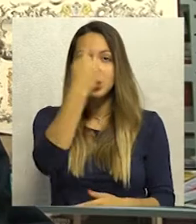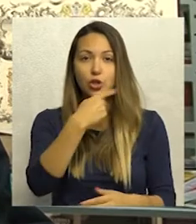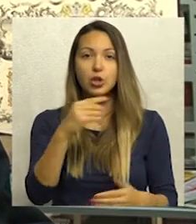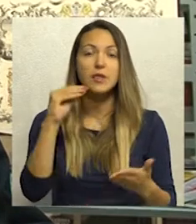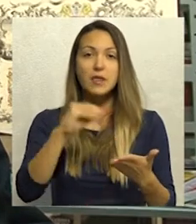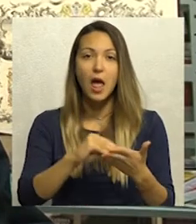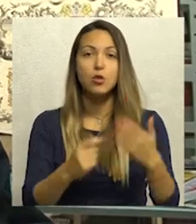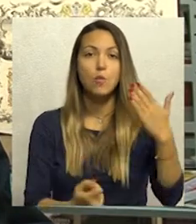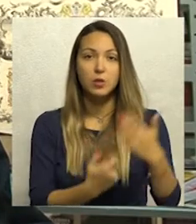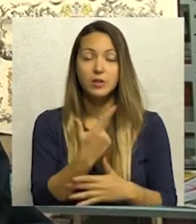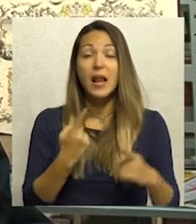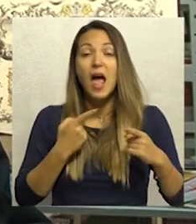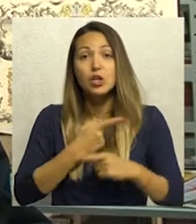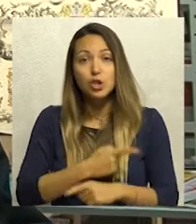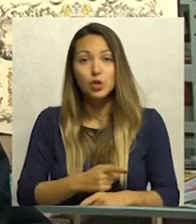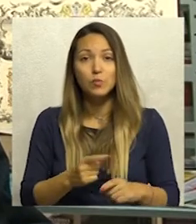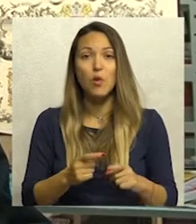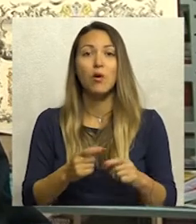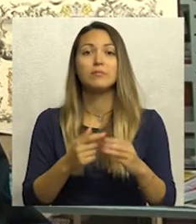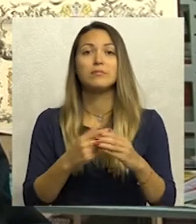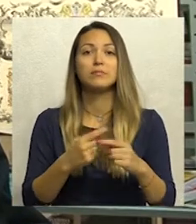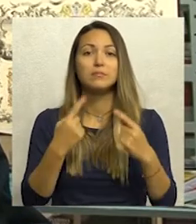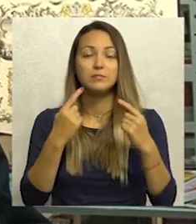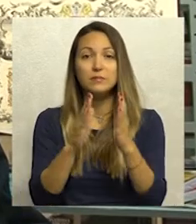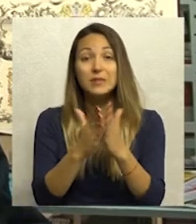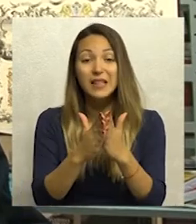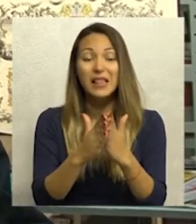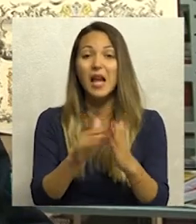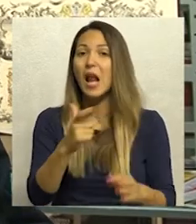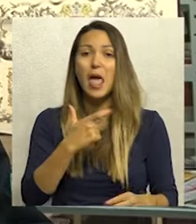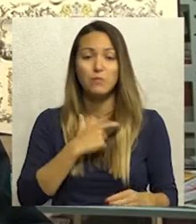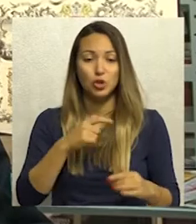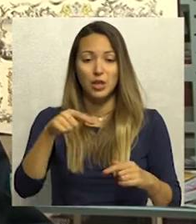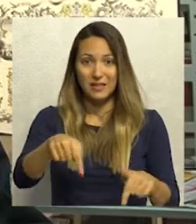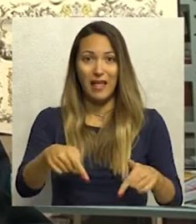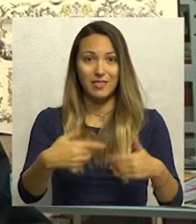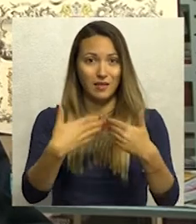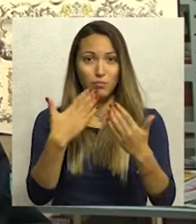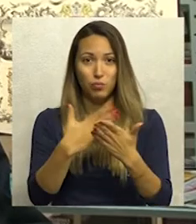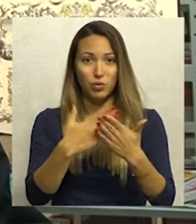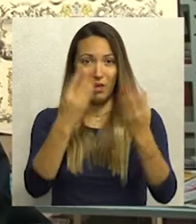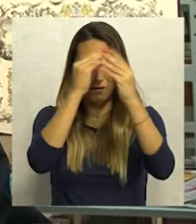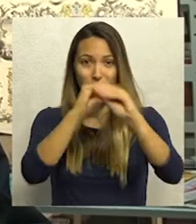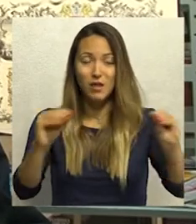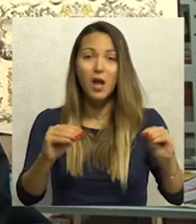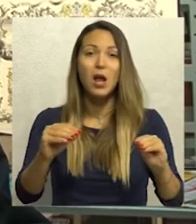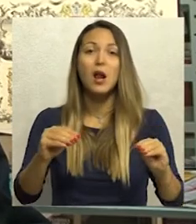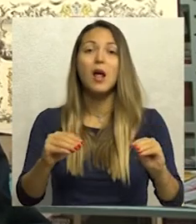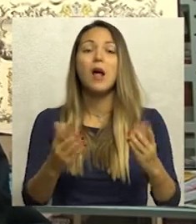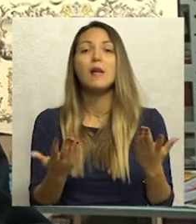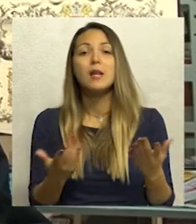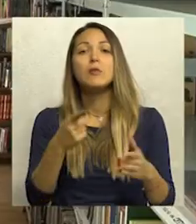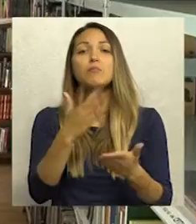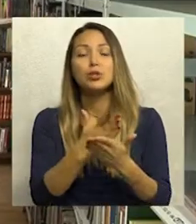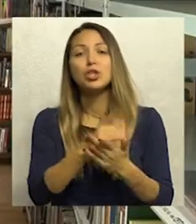može zbog obima i knjige i monografije, izađe sada za sam dan proslave, u ponedijak da se promovi što je bilo lepo, a ovi će izaći do